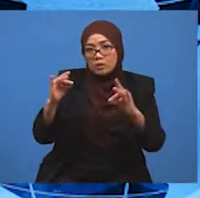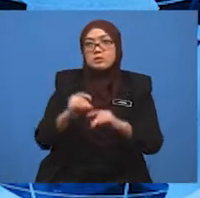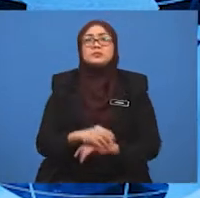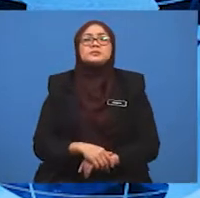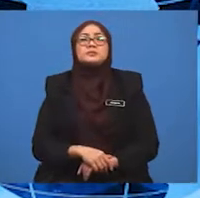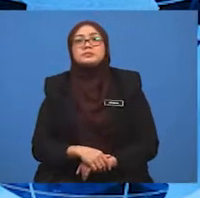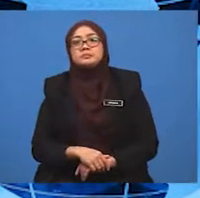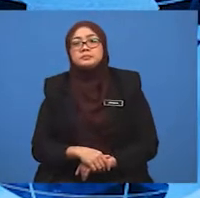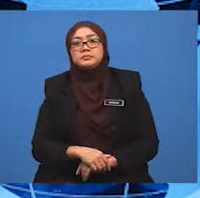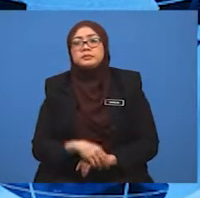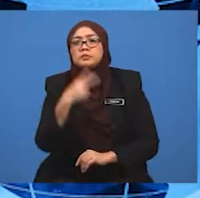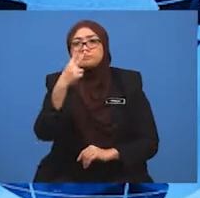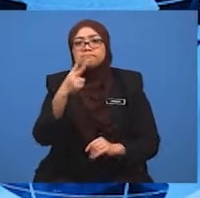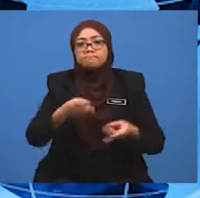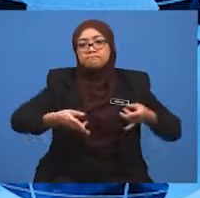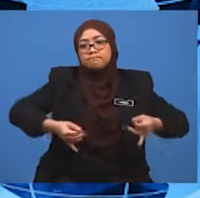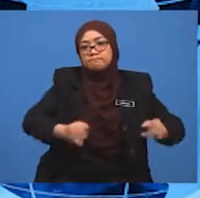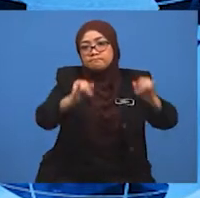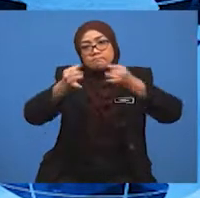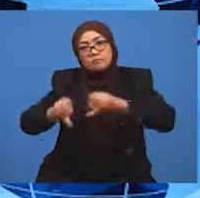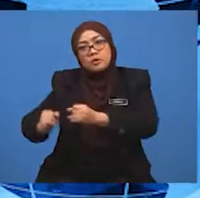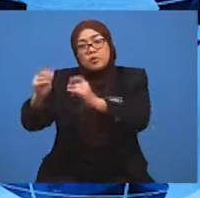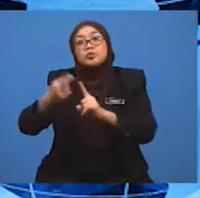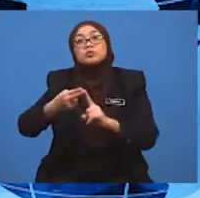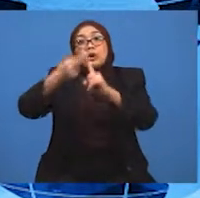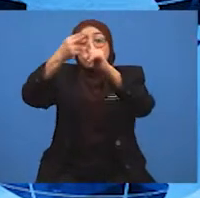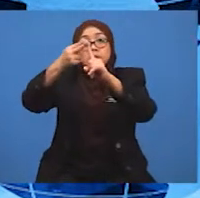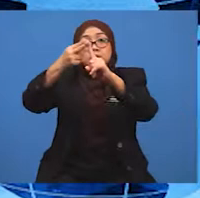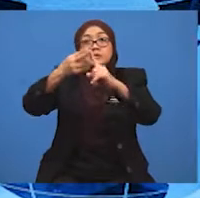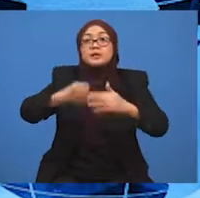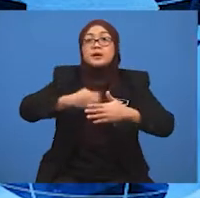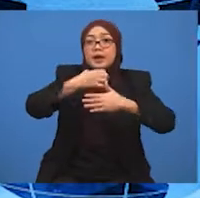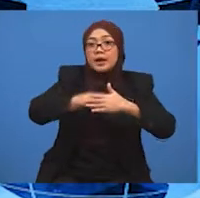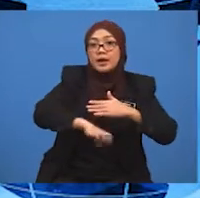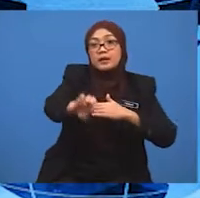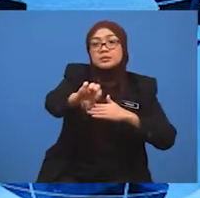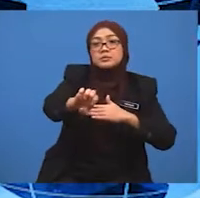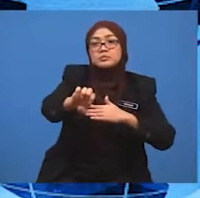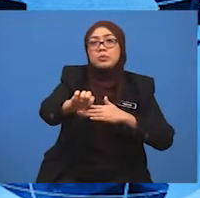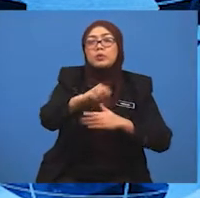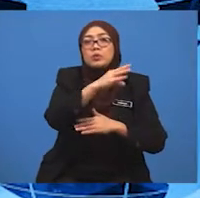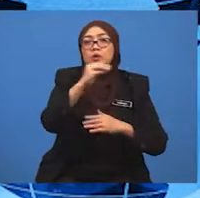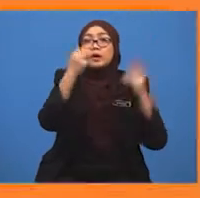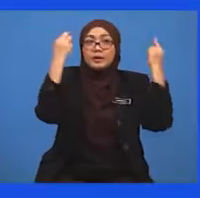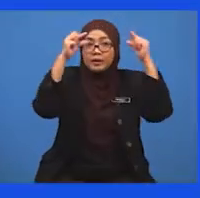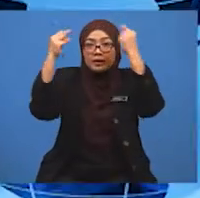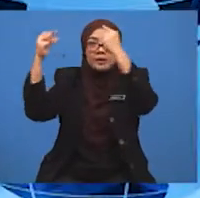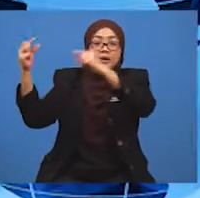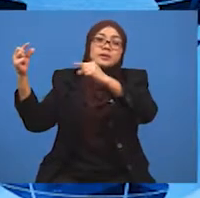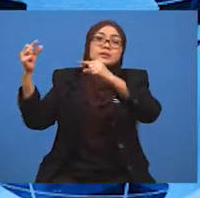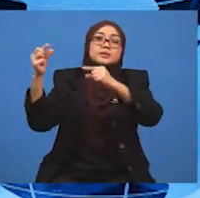merupakan laluan tunggal ekspor utama negara iaitu gas asli dan cercai.